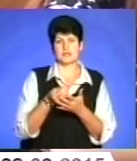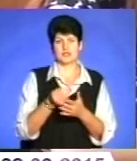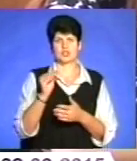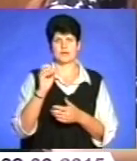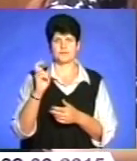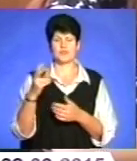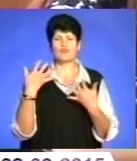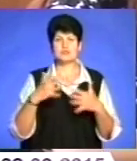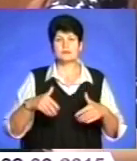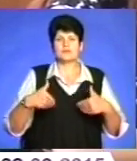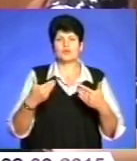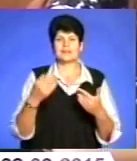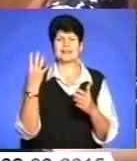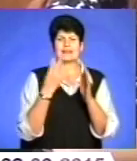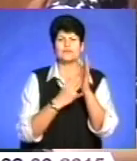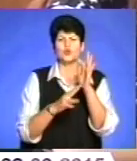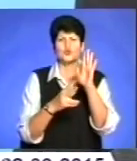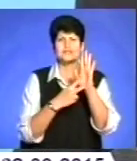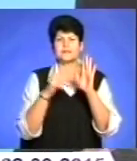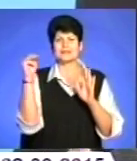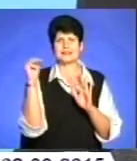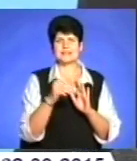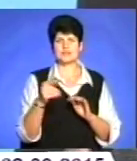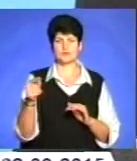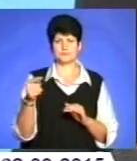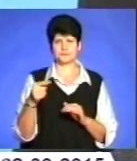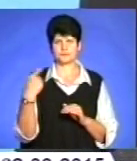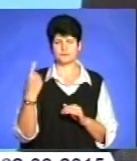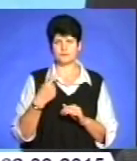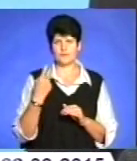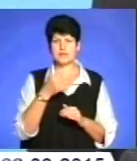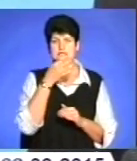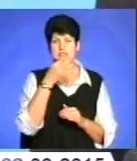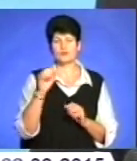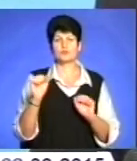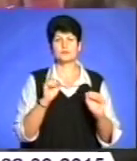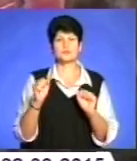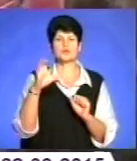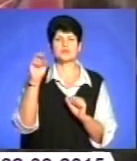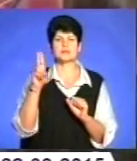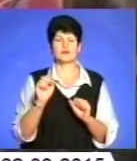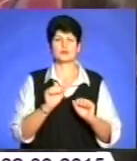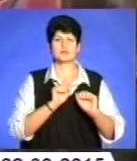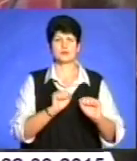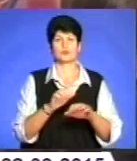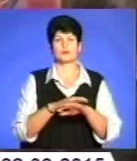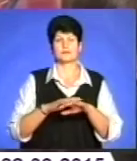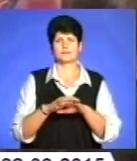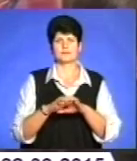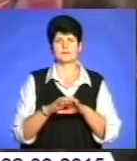звернулося понад 97 тисяч жителів Тернопільщини, повідомили у Департаменті соціального захисту населення власної державної адміністрації.